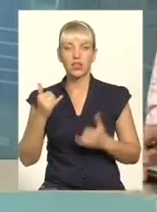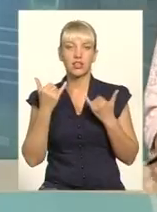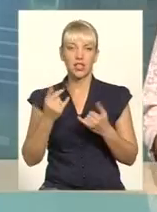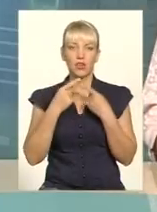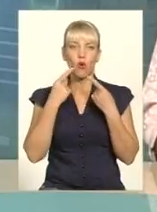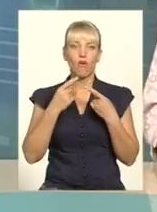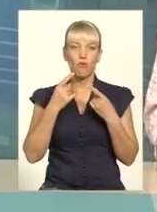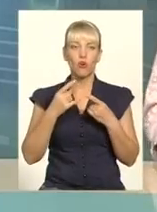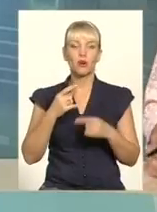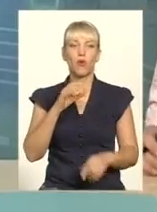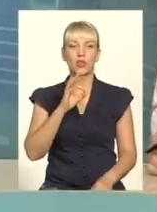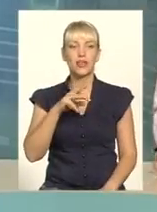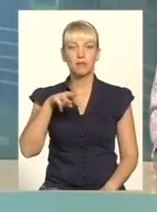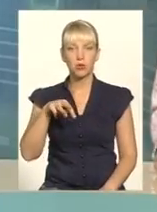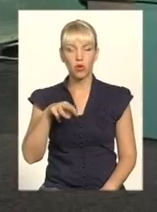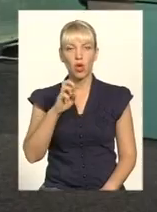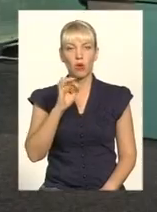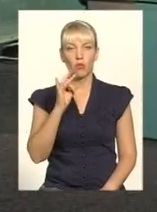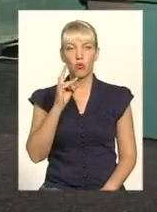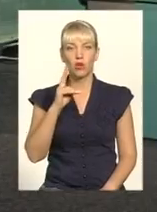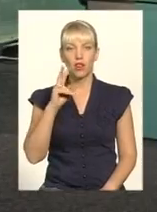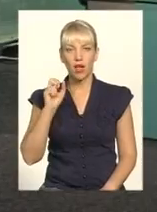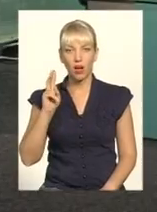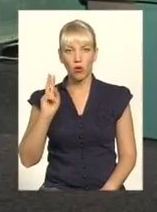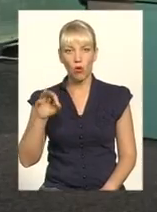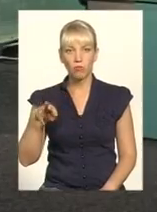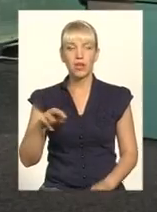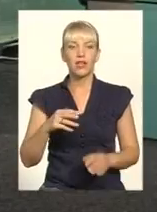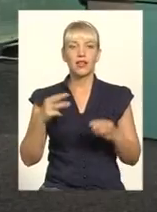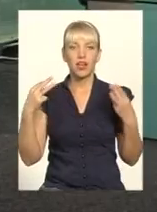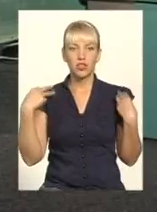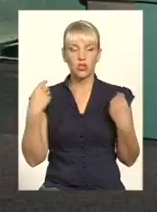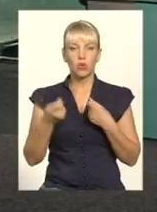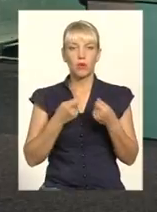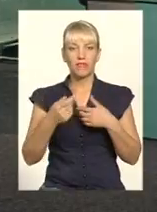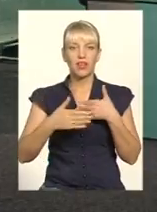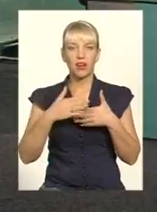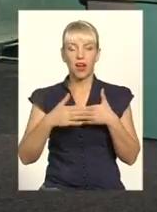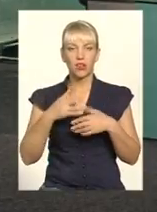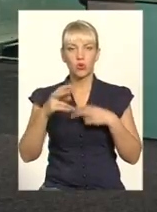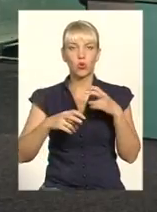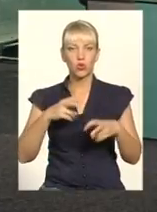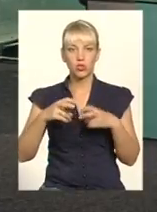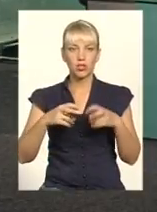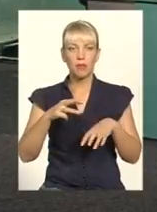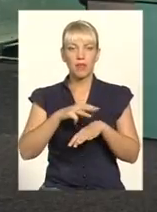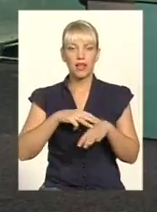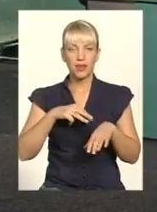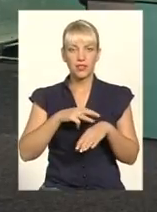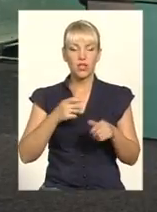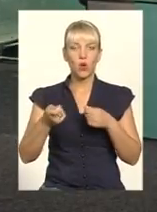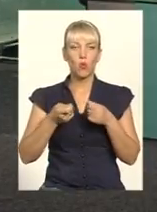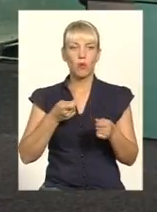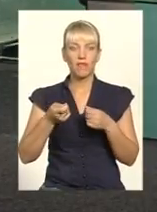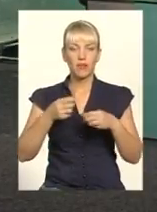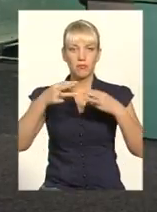із Олександром Миколаївичем Бурлаком, начальником управління карного розшуку полковником міліції управління